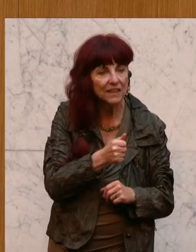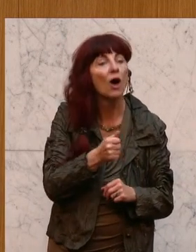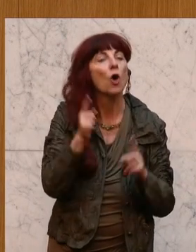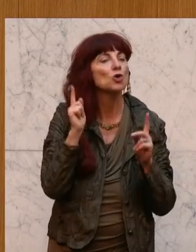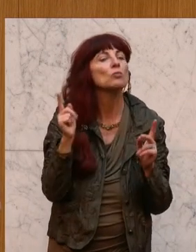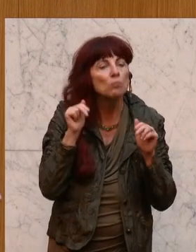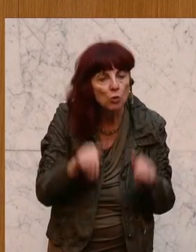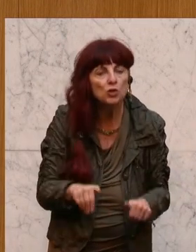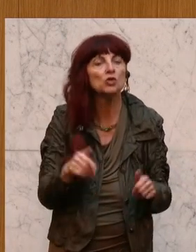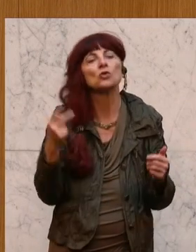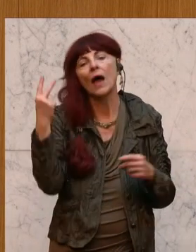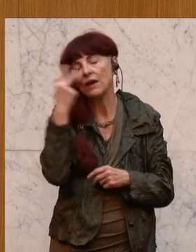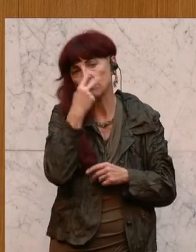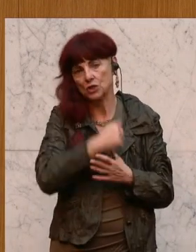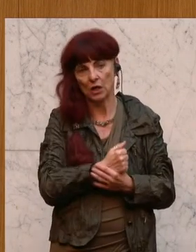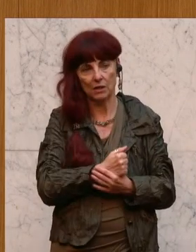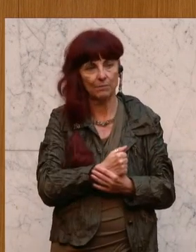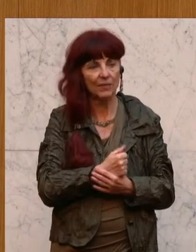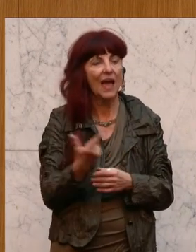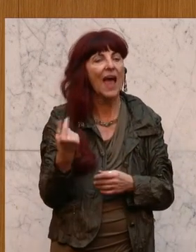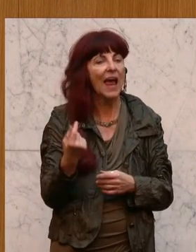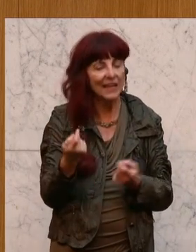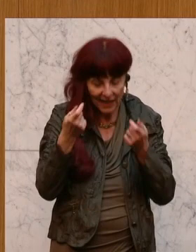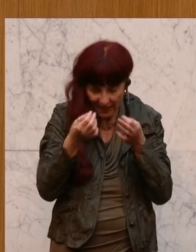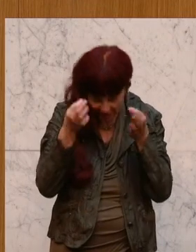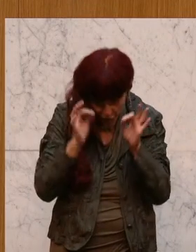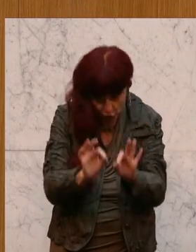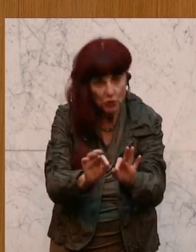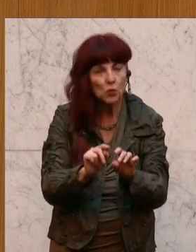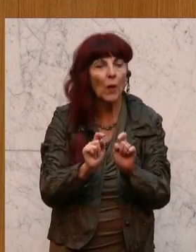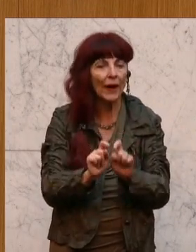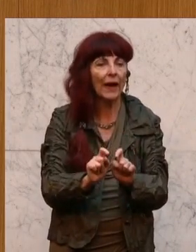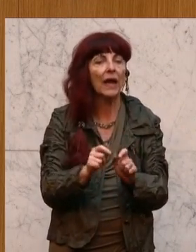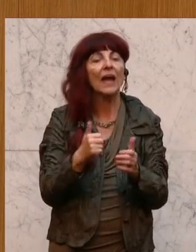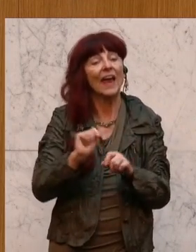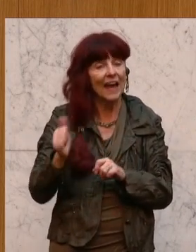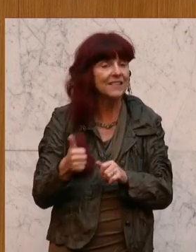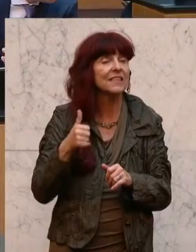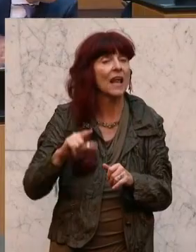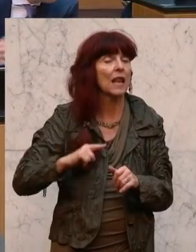elterliche Fürsorge in den ersten Lebensjahren ist einfach unersetzlich. Dank.